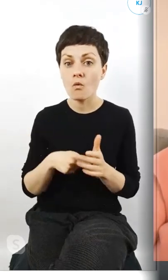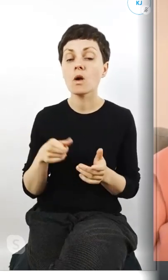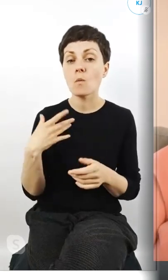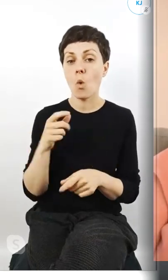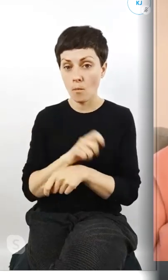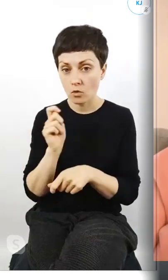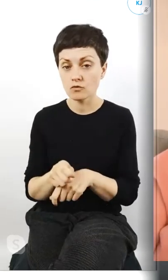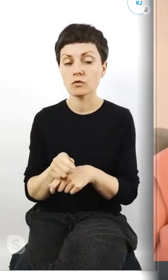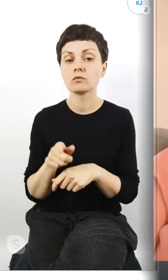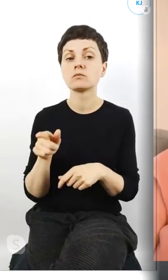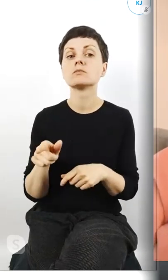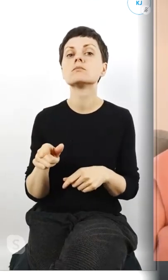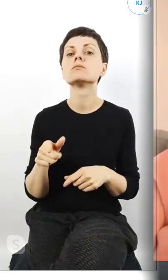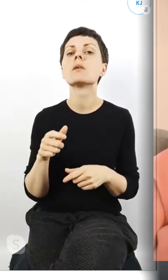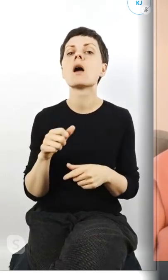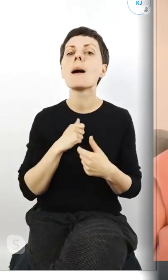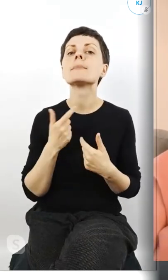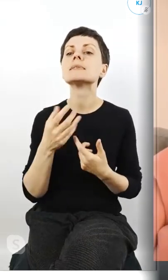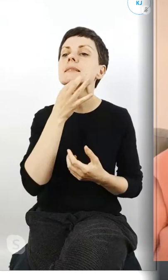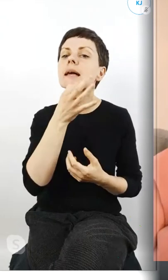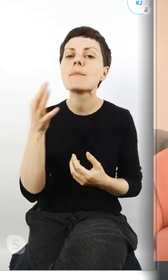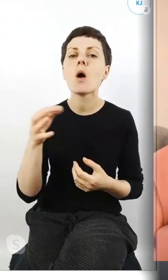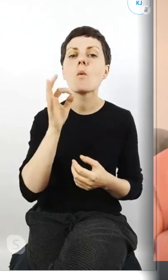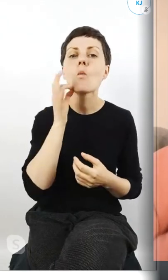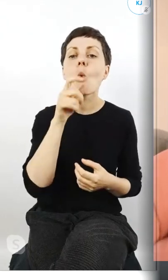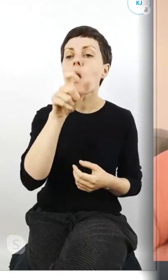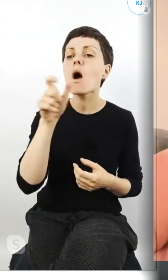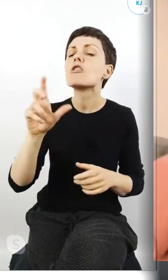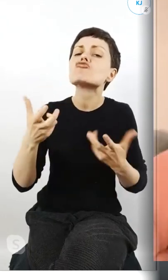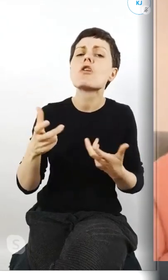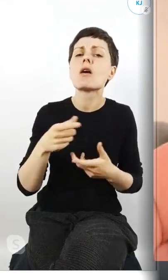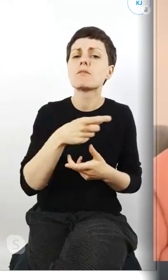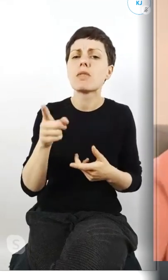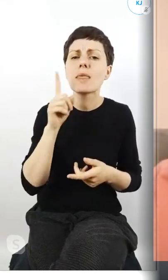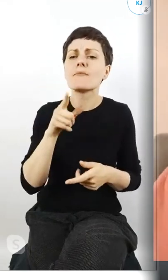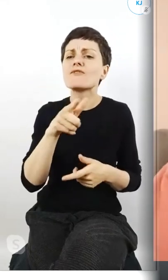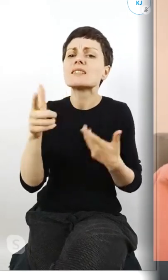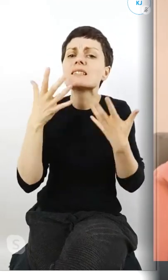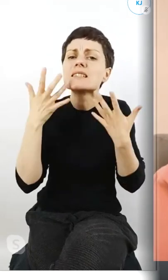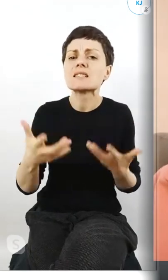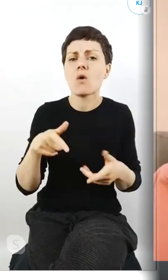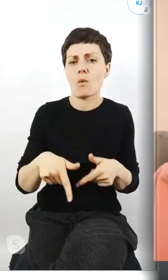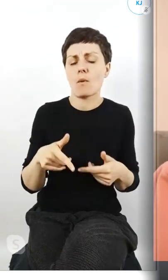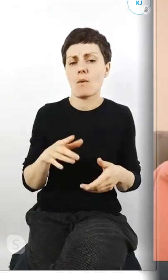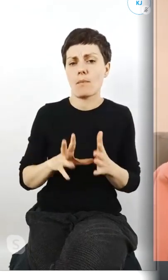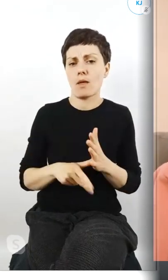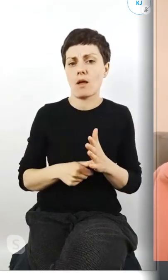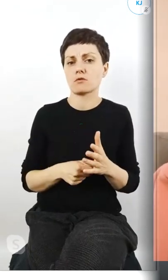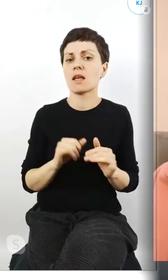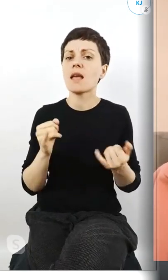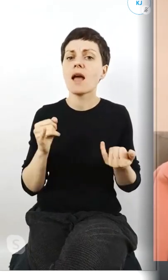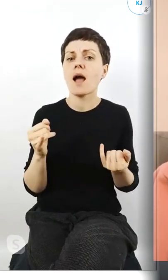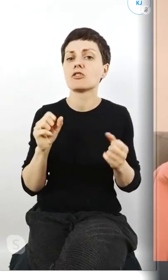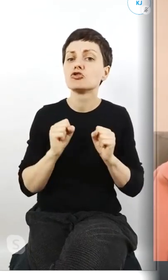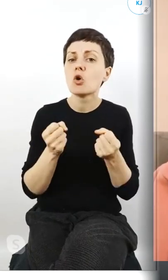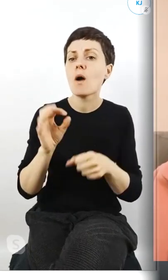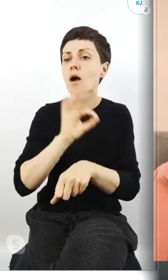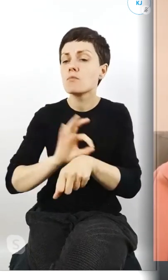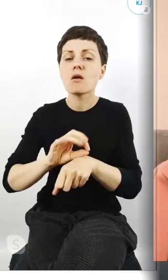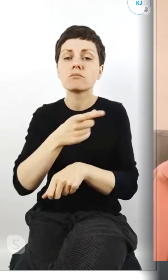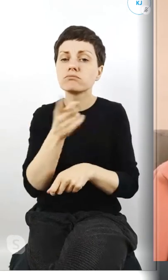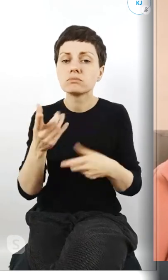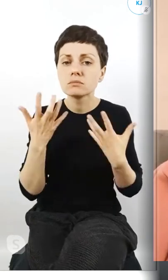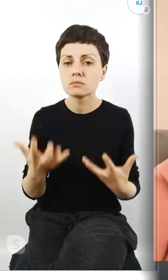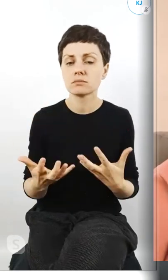temu żeby zapytać młodych czego tak naprawdę chcieliby wymieszczać inicjatyw bo